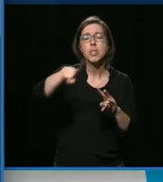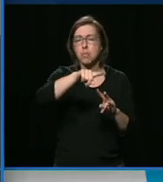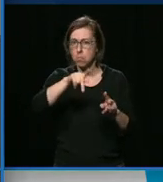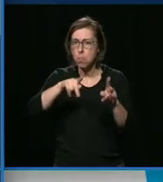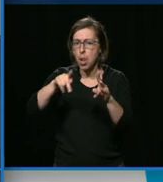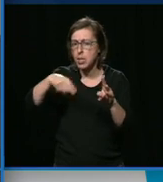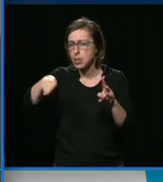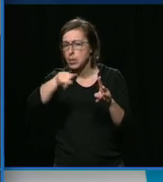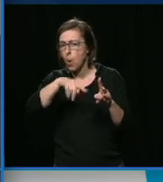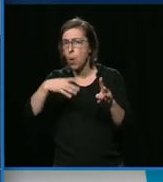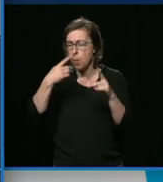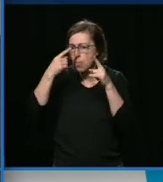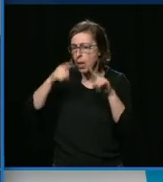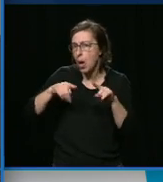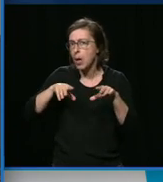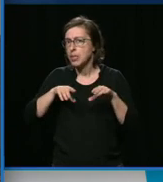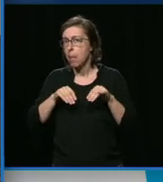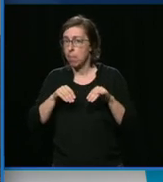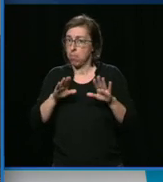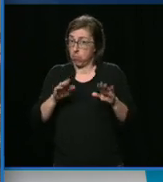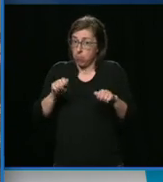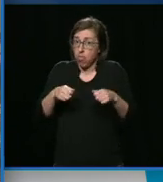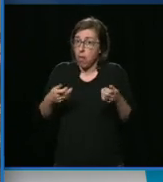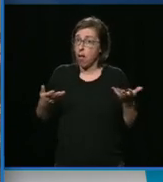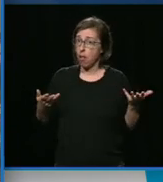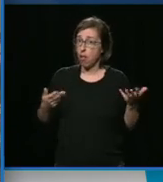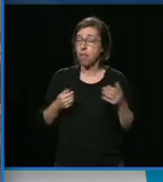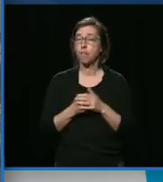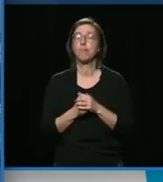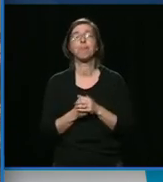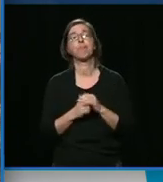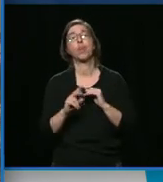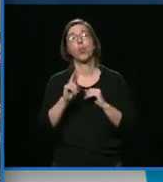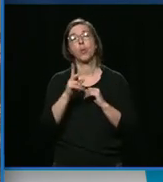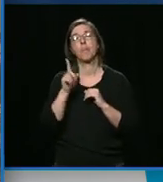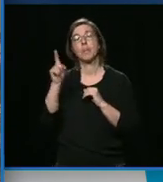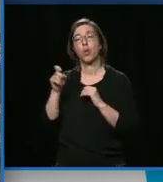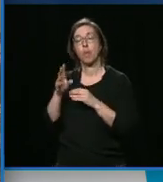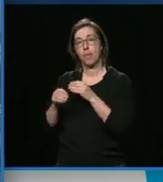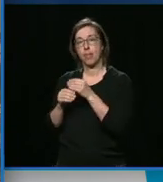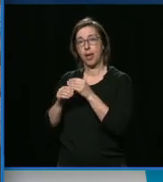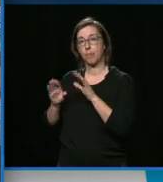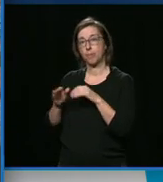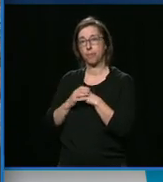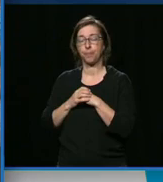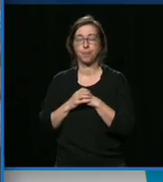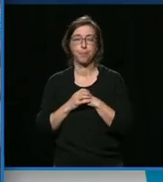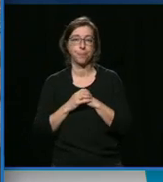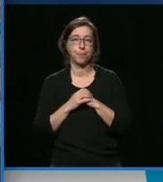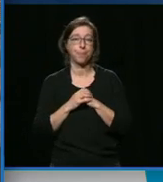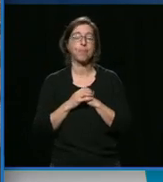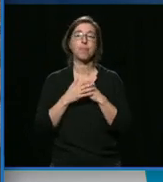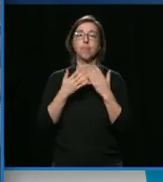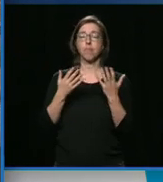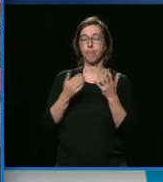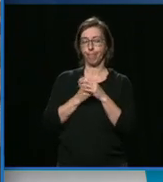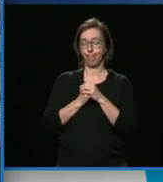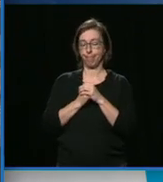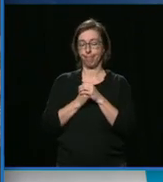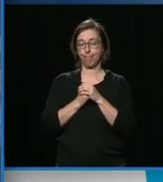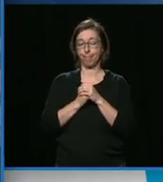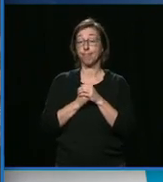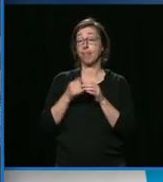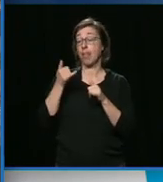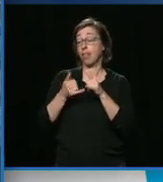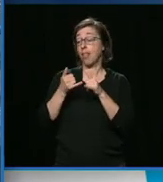tout à fait raisonnable. Deuxième complémentaire, M. le chef du deuxième groupe d'opposition. Il y a un parti politique aux dernières élections